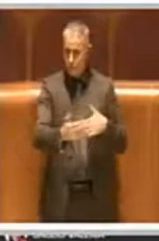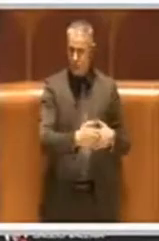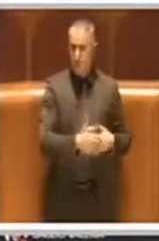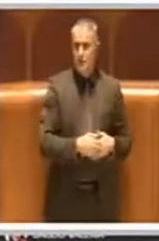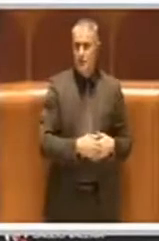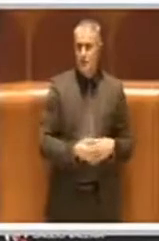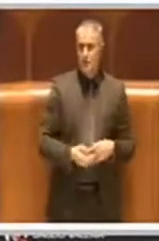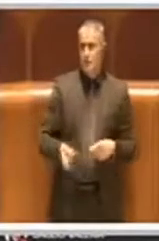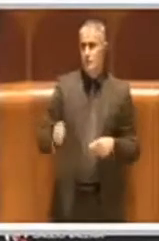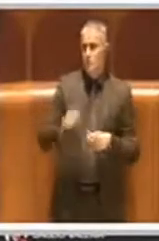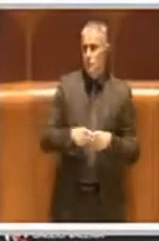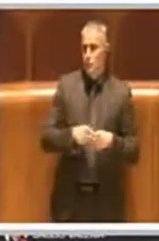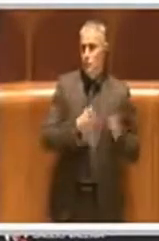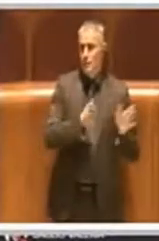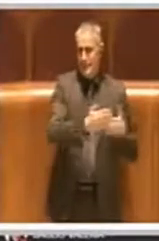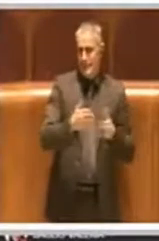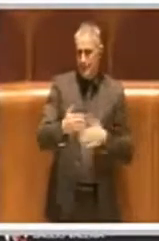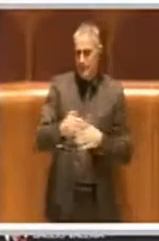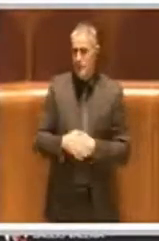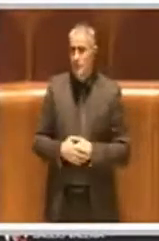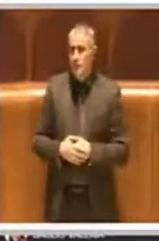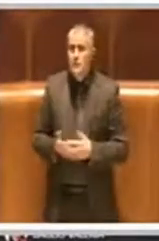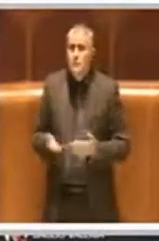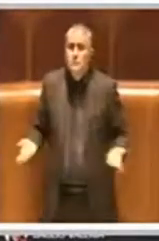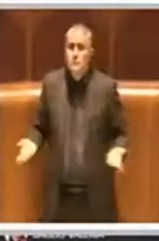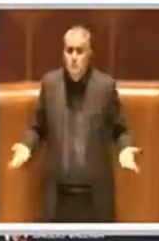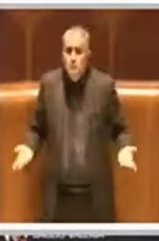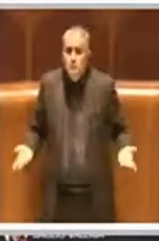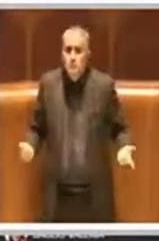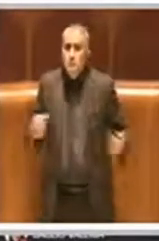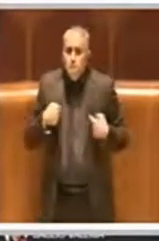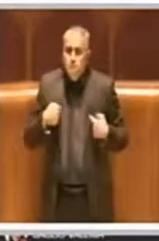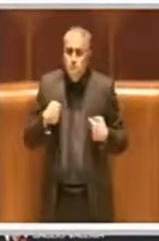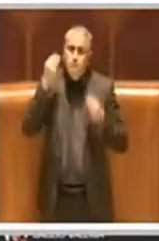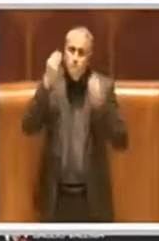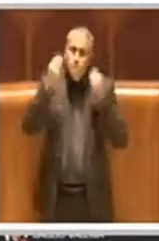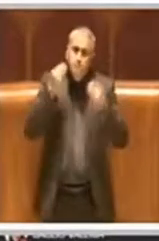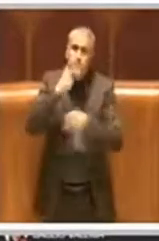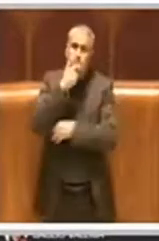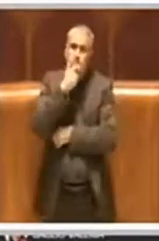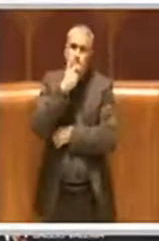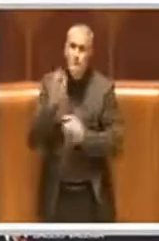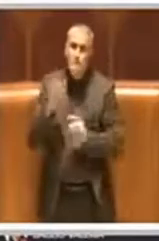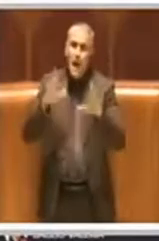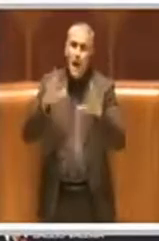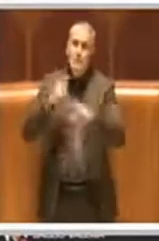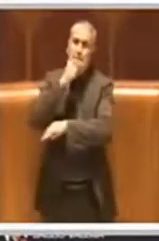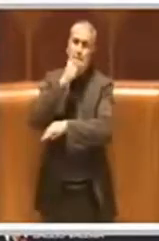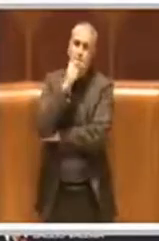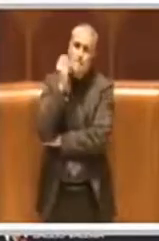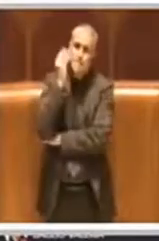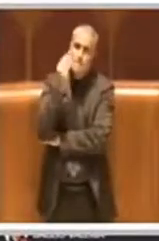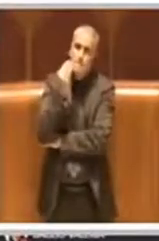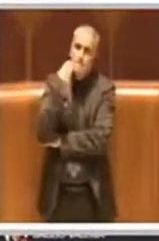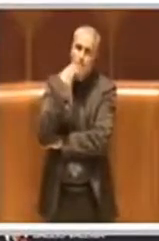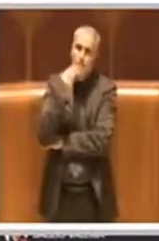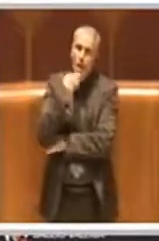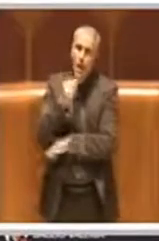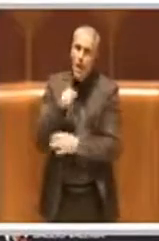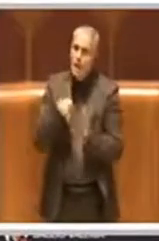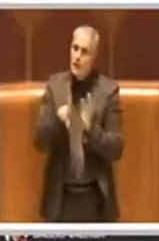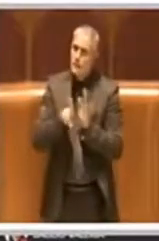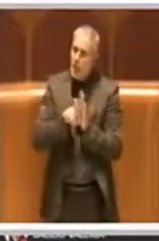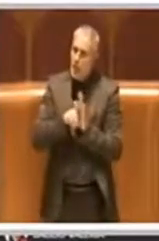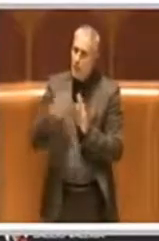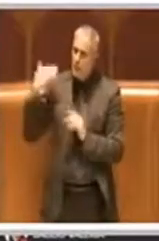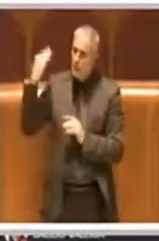alle dipartimenti, quindi io mi interrogavo questa mattina su quanto è stato fatto rispetto a questa